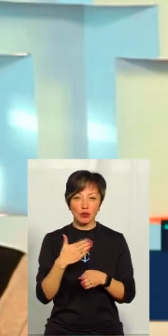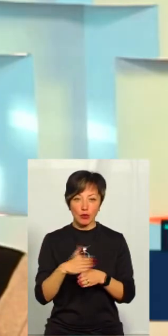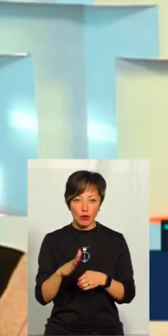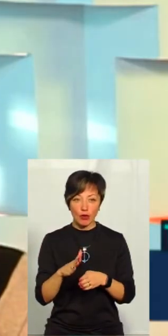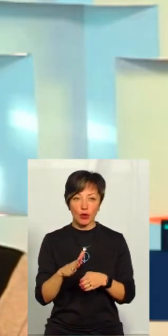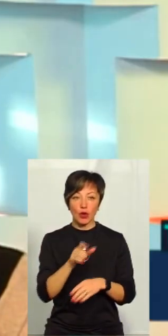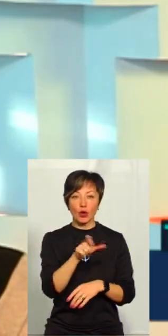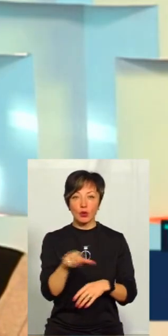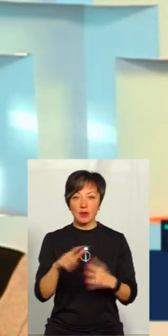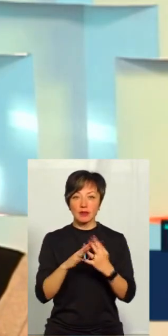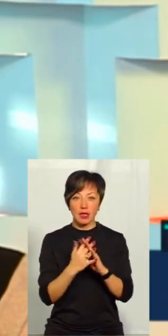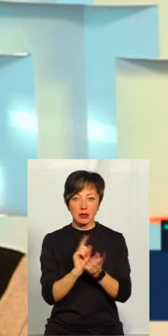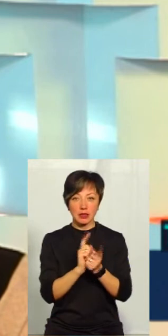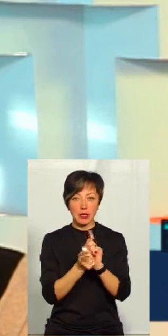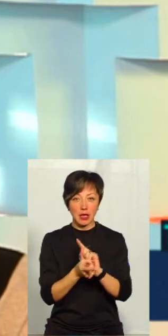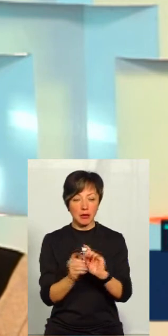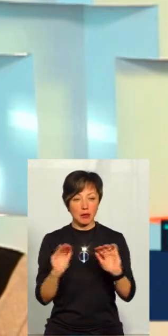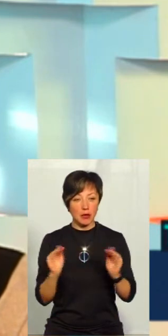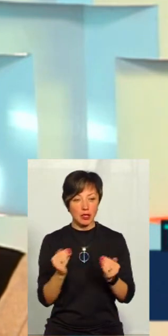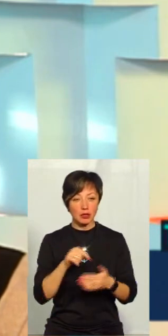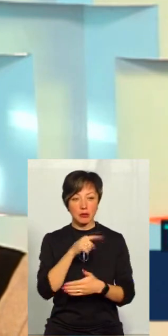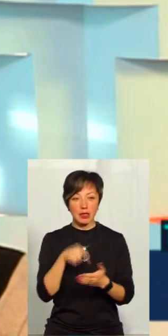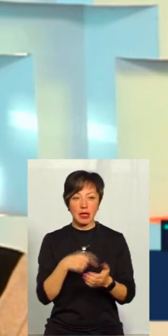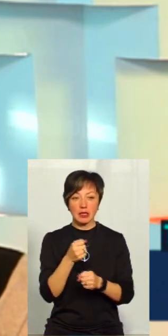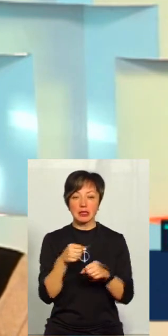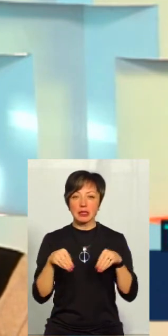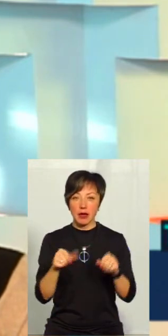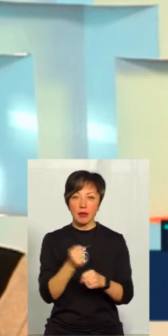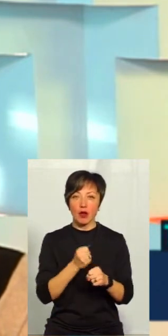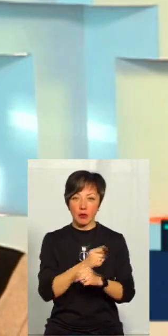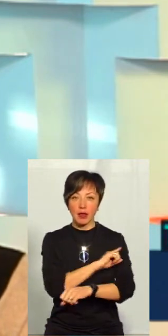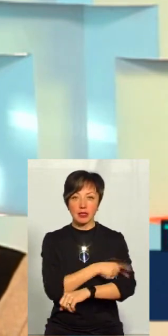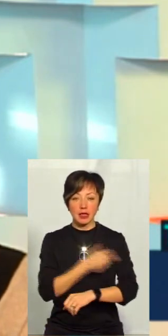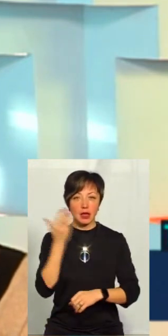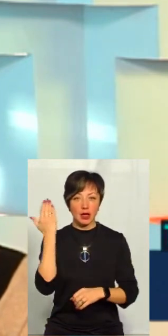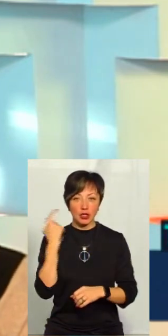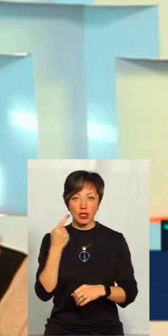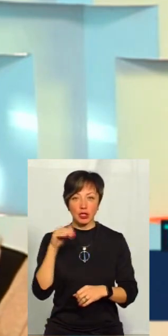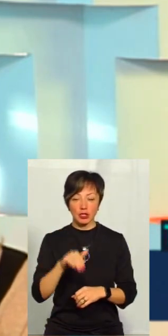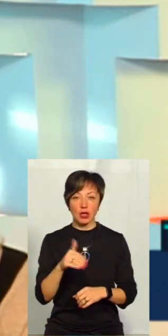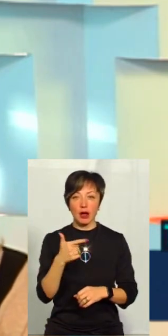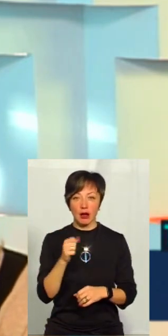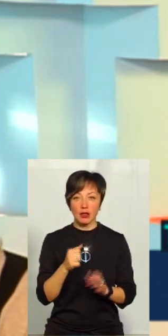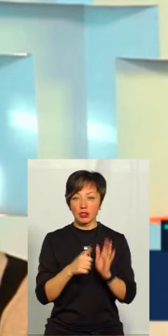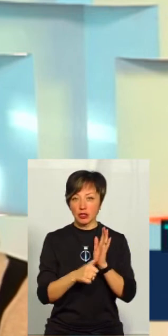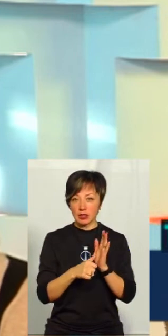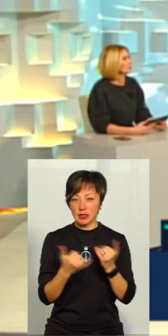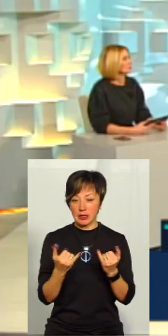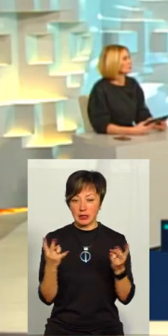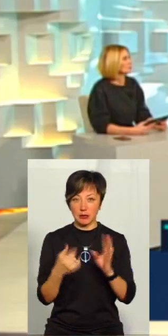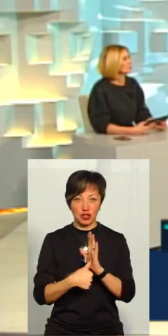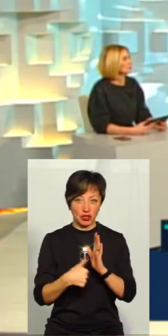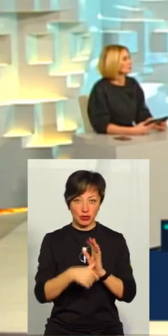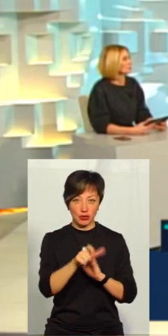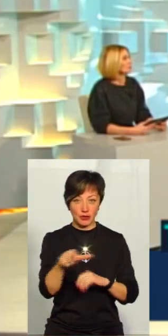Поступово людей в селах стає менше, тому що питання землеробства, воно інтенсивне. Раніше на тисячу гектарів треба було 60, зараз